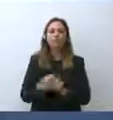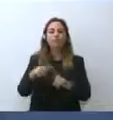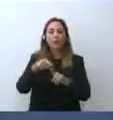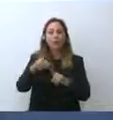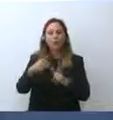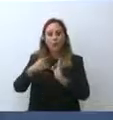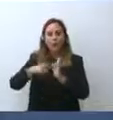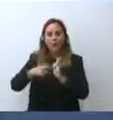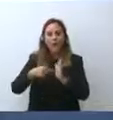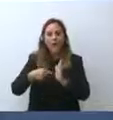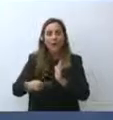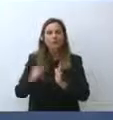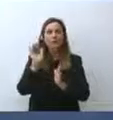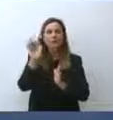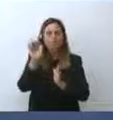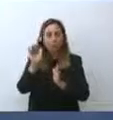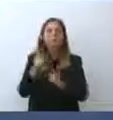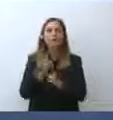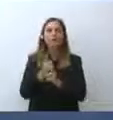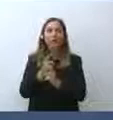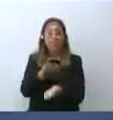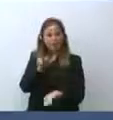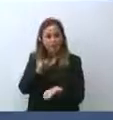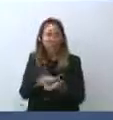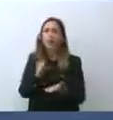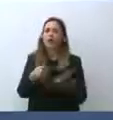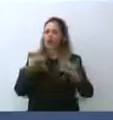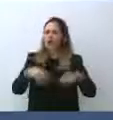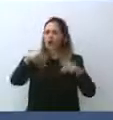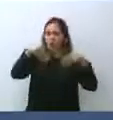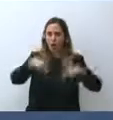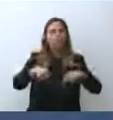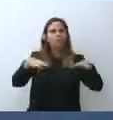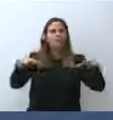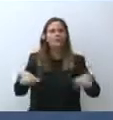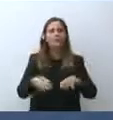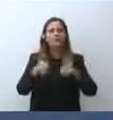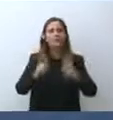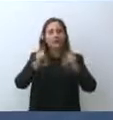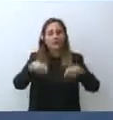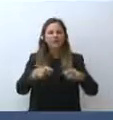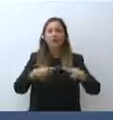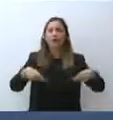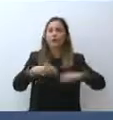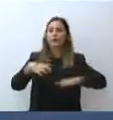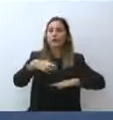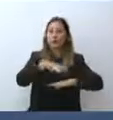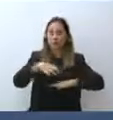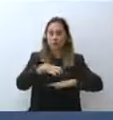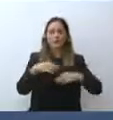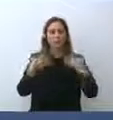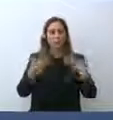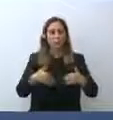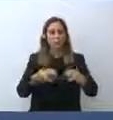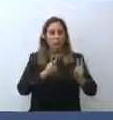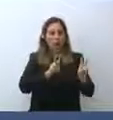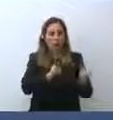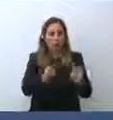nei mesi futuri. Ha già iniziato oggi con il Consiglio dei Ministri di grande sostanza.